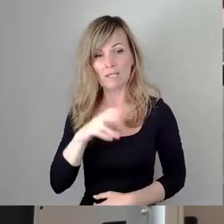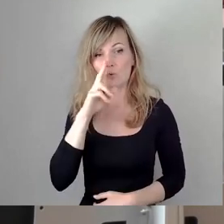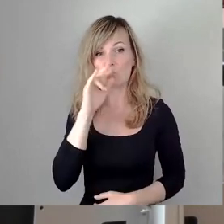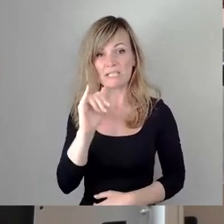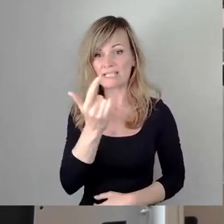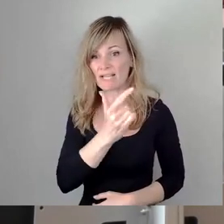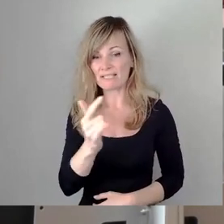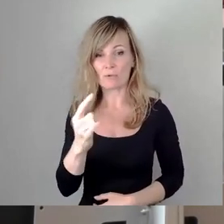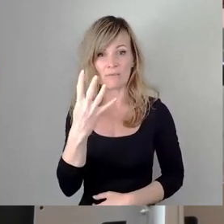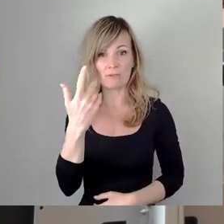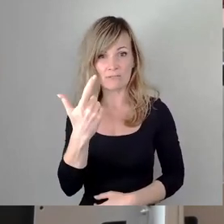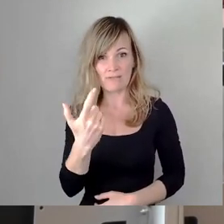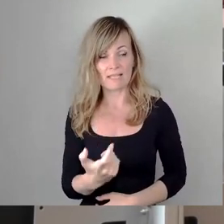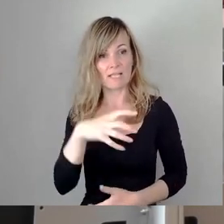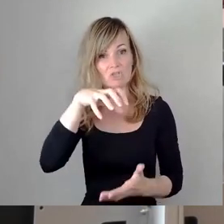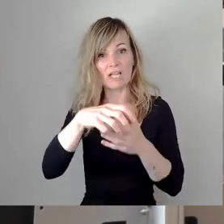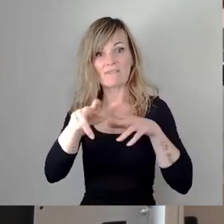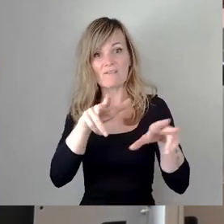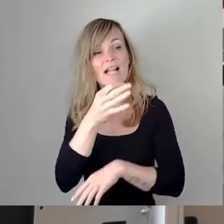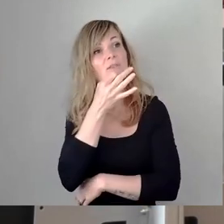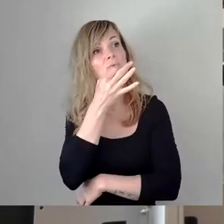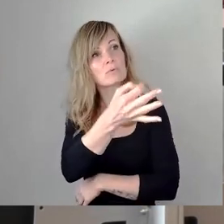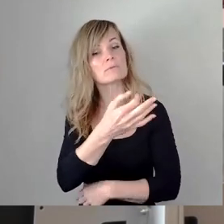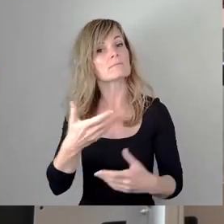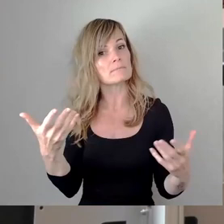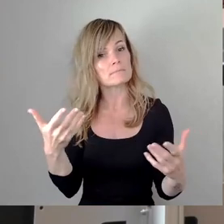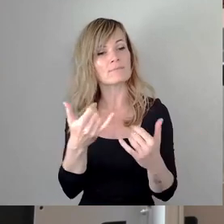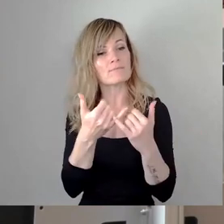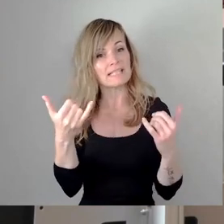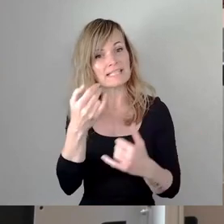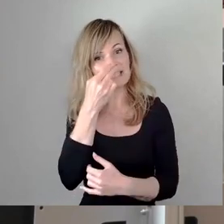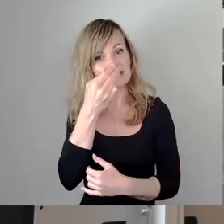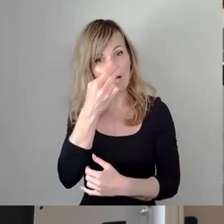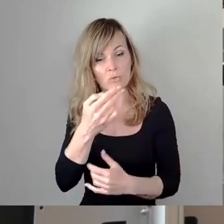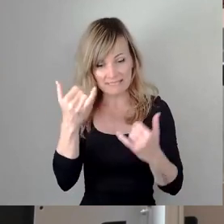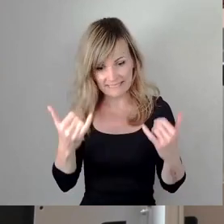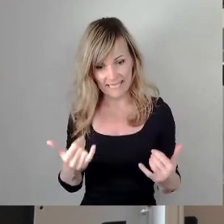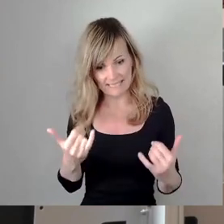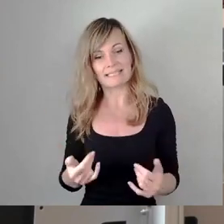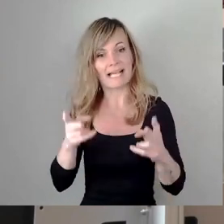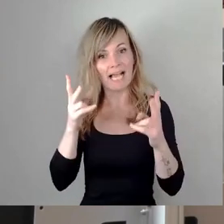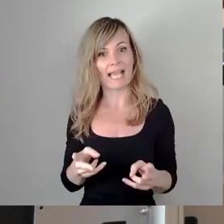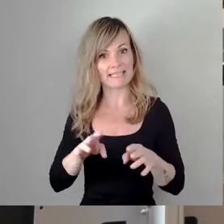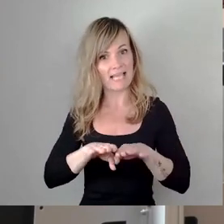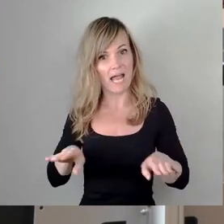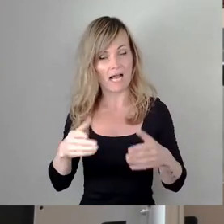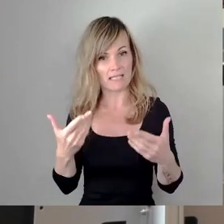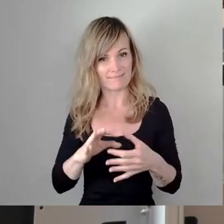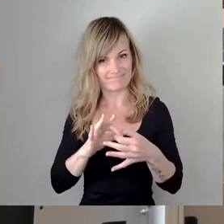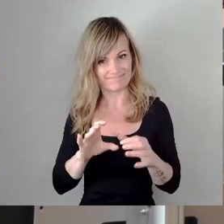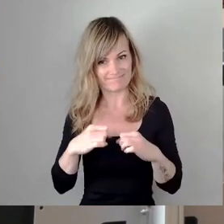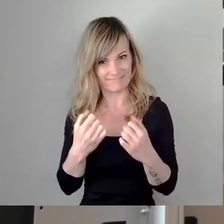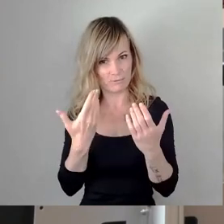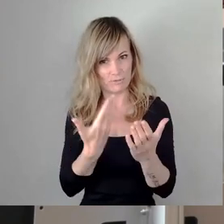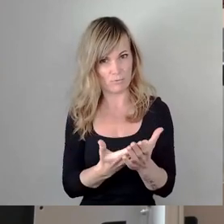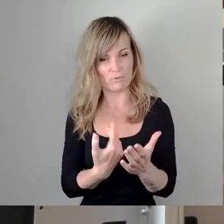an die Stadtverwaltung lautet, wie ist die Beurteilung der Rechtslage in Bezug auf den Antrag